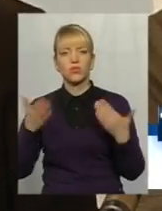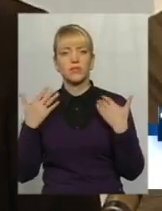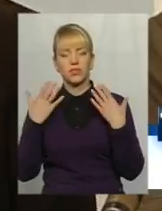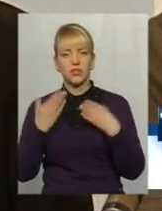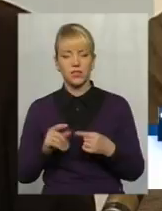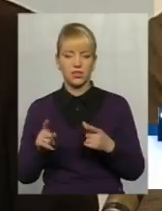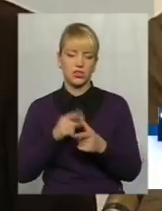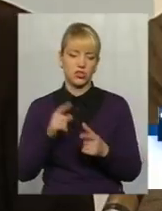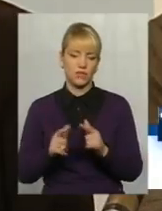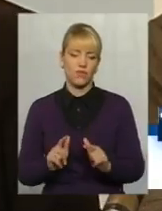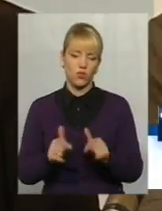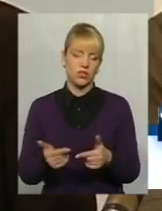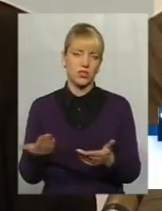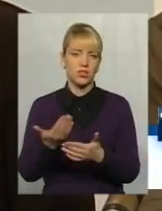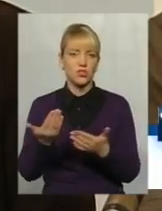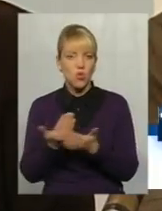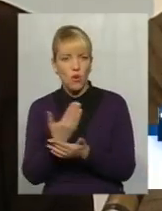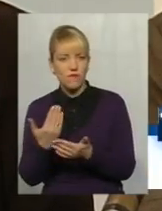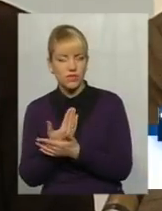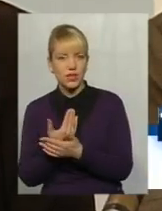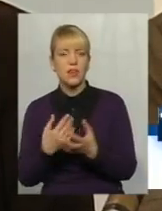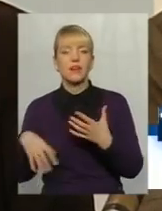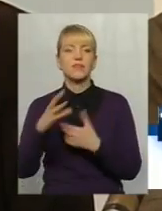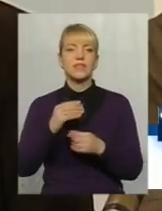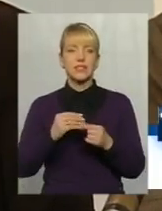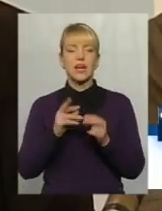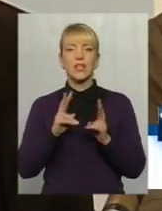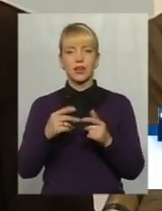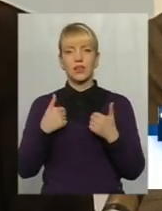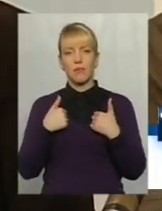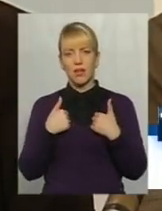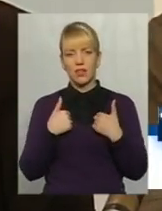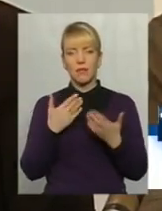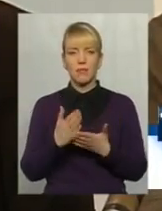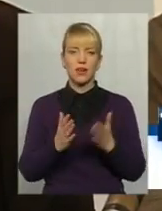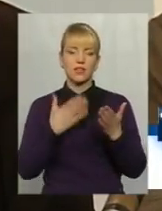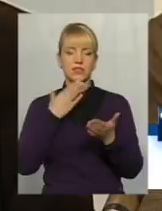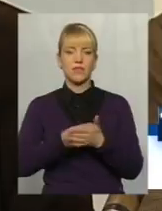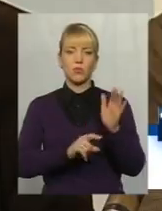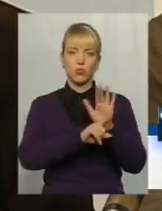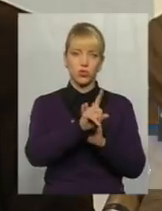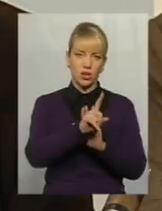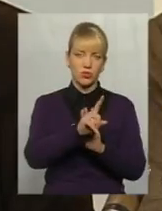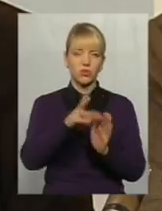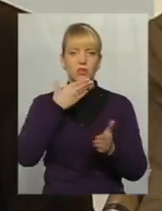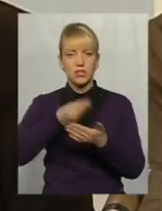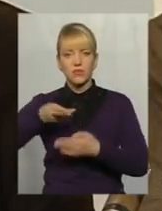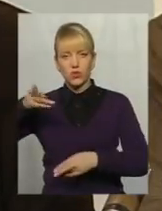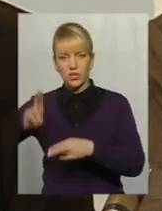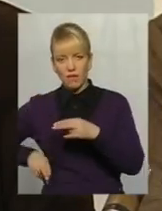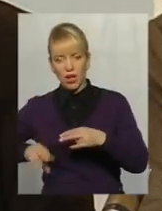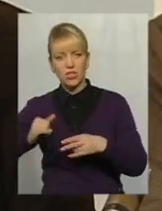вводяться нові. Все, як на мене, має свій початок, має своє завершення,